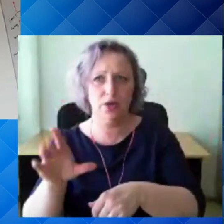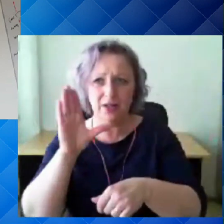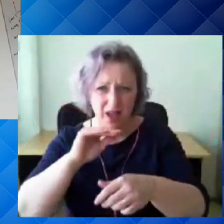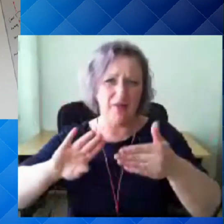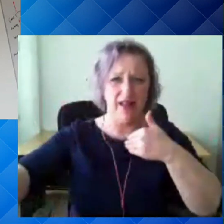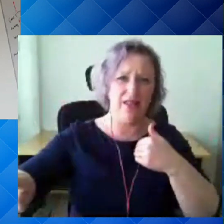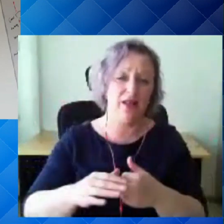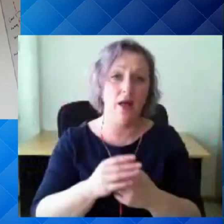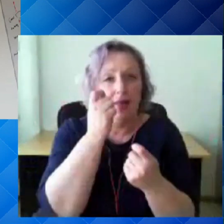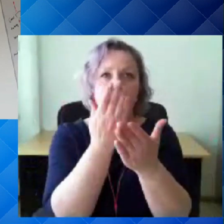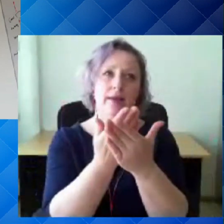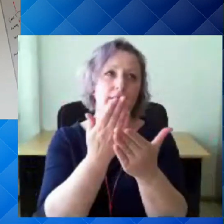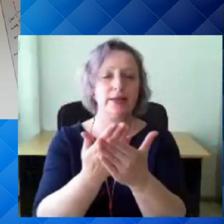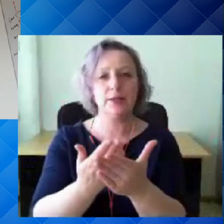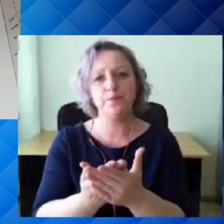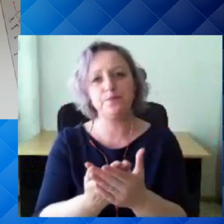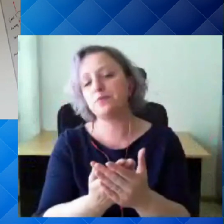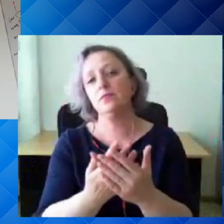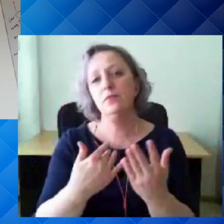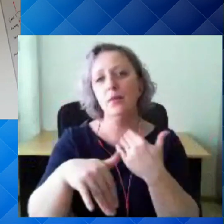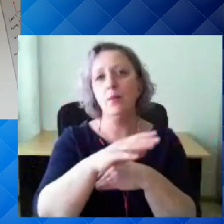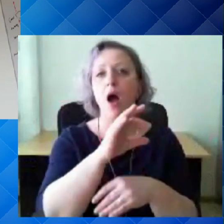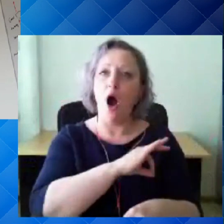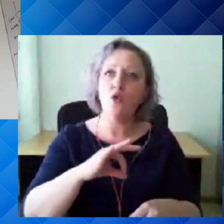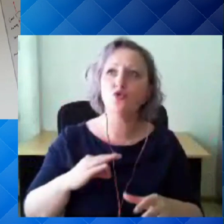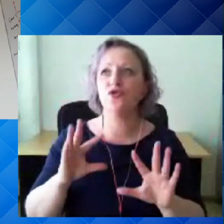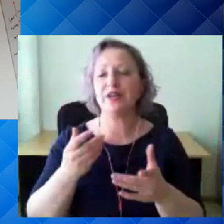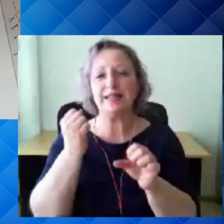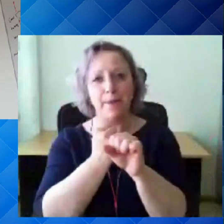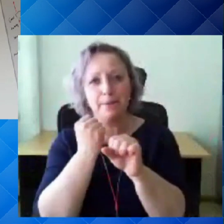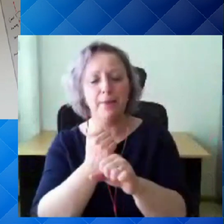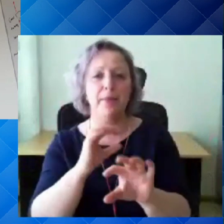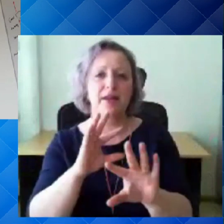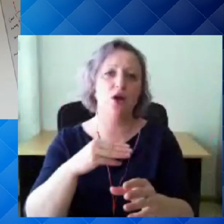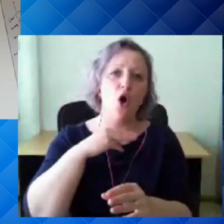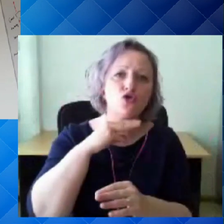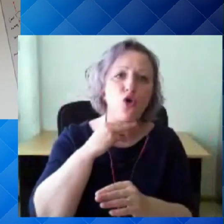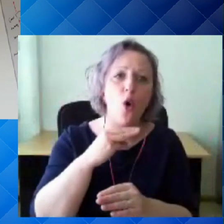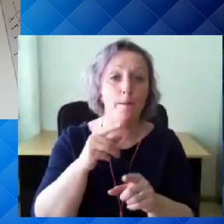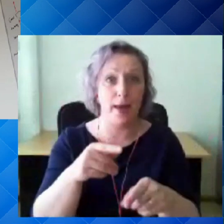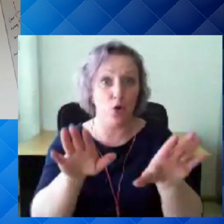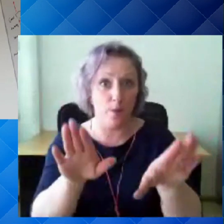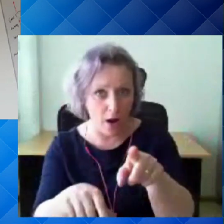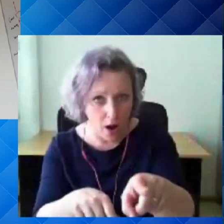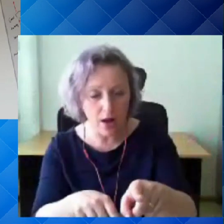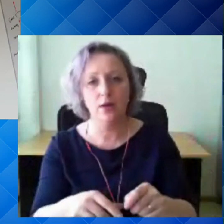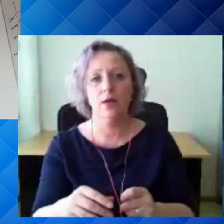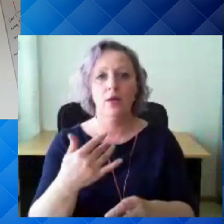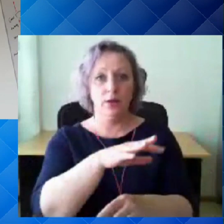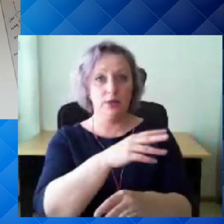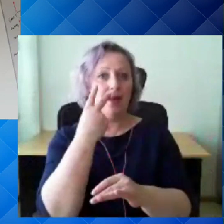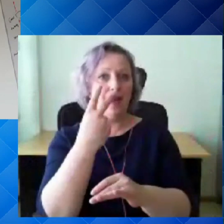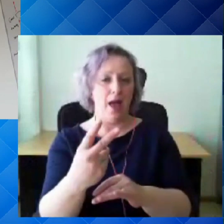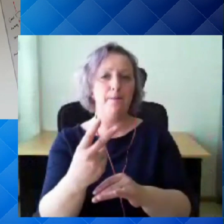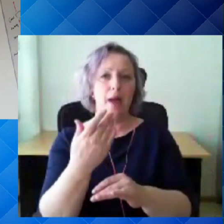kui näiteks oleme seal kuskil augustis või septembris või oktoobris ja me näeme, et me oleme mingite